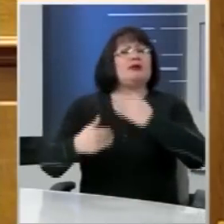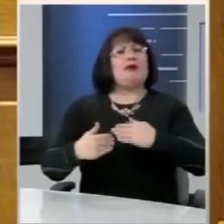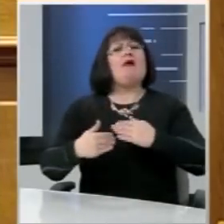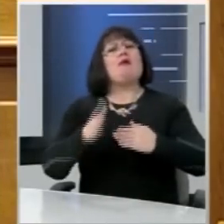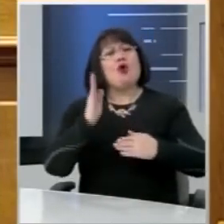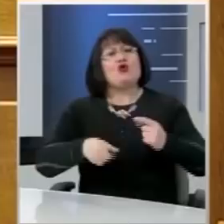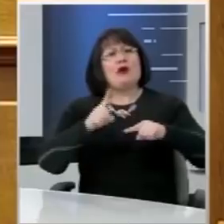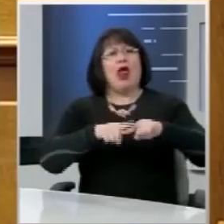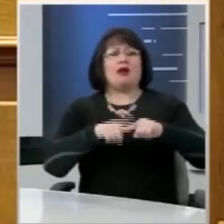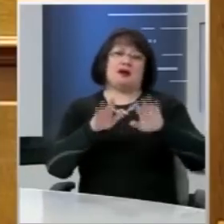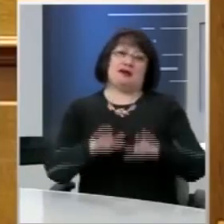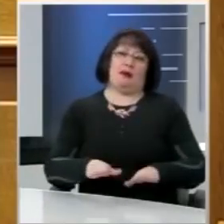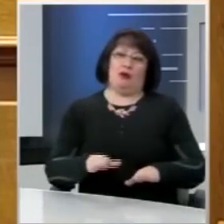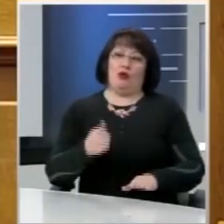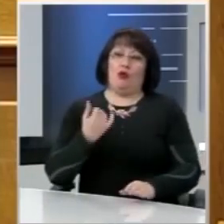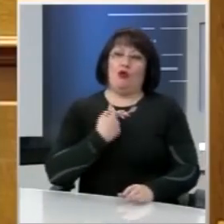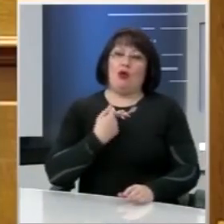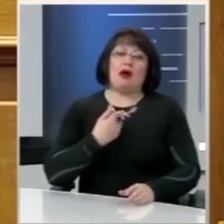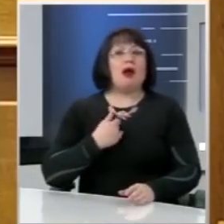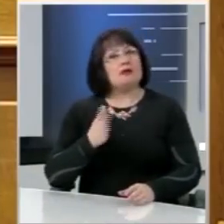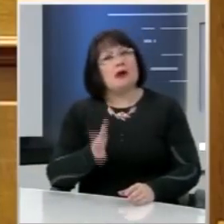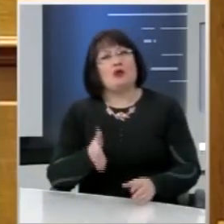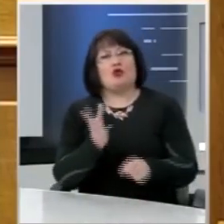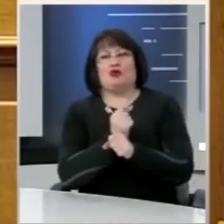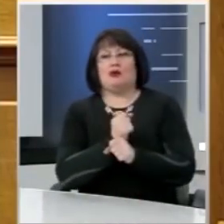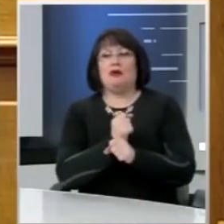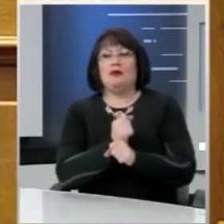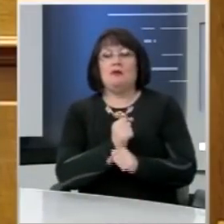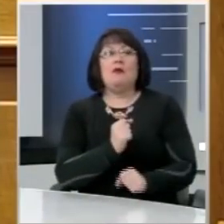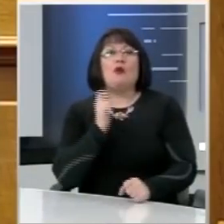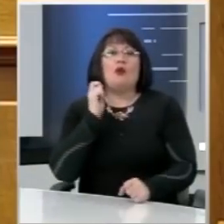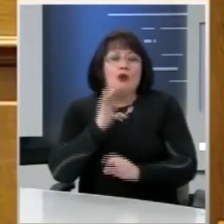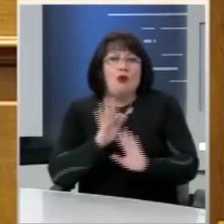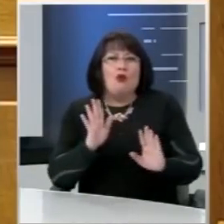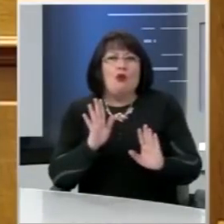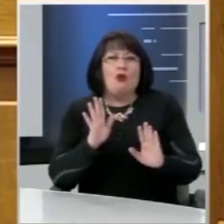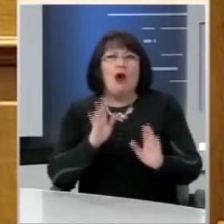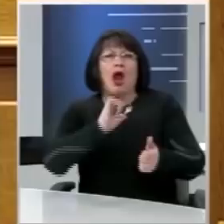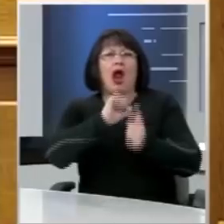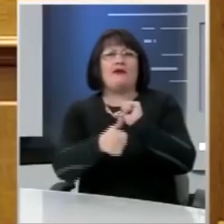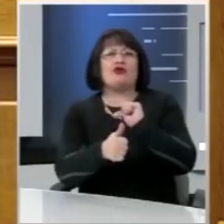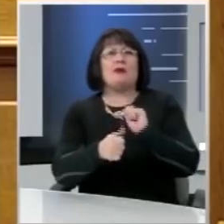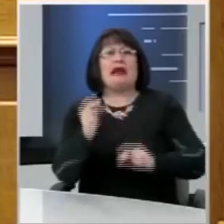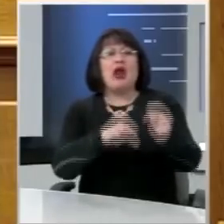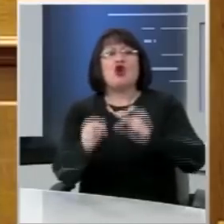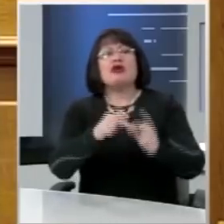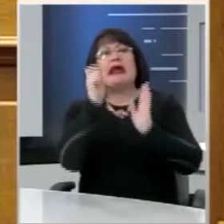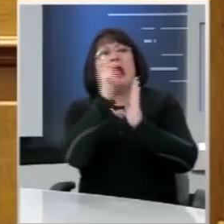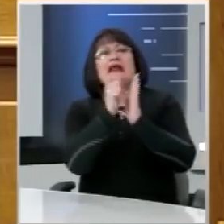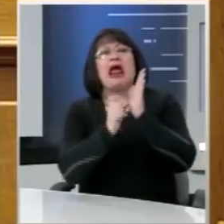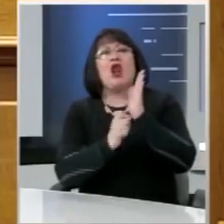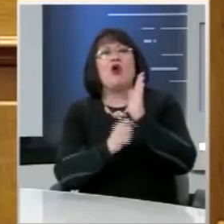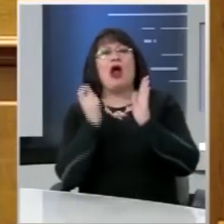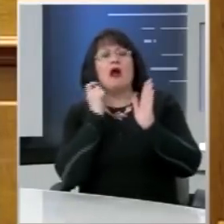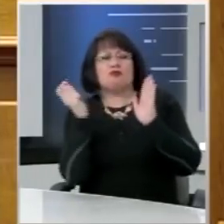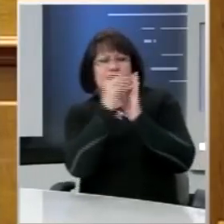ηθαγένεια. Και αυτή η κτήση της ηθαγένειας συνεπάγεται αυτόματα και την εγγραφή στους εκλογικούς καταλόγους και άρα το